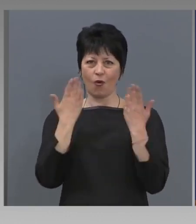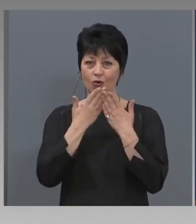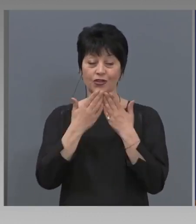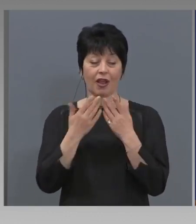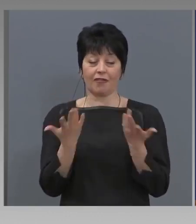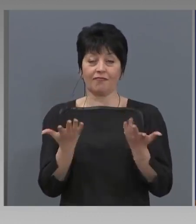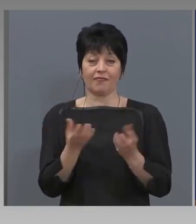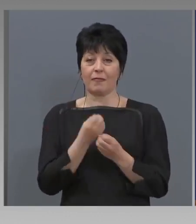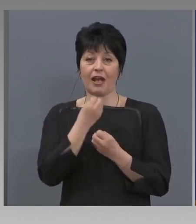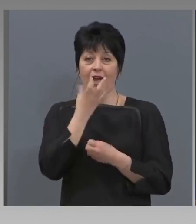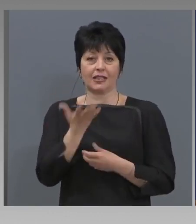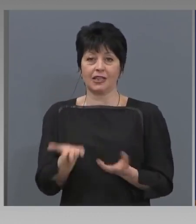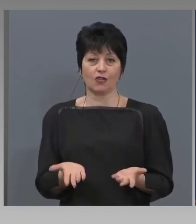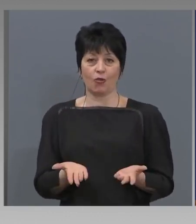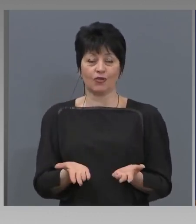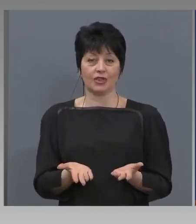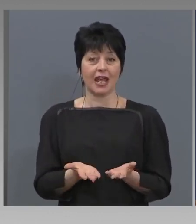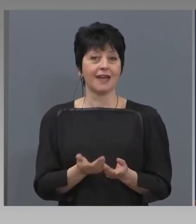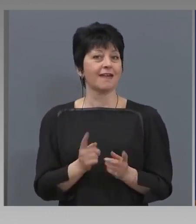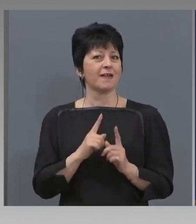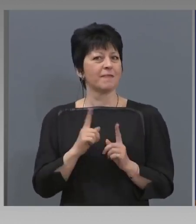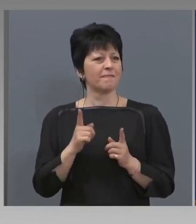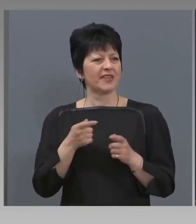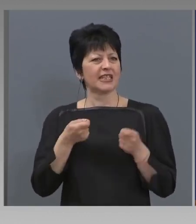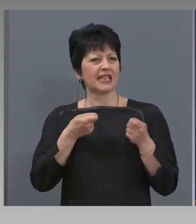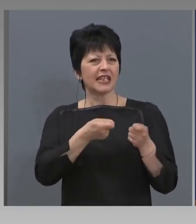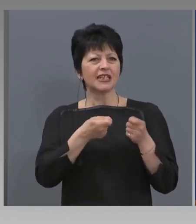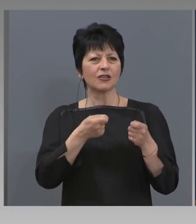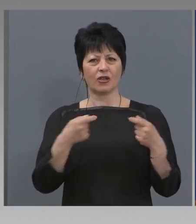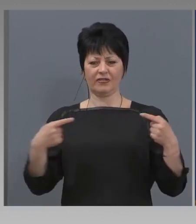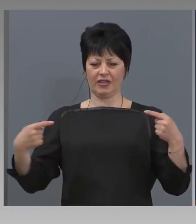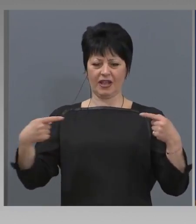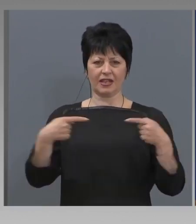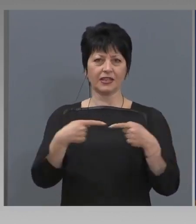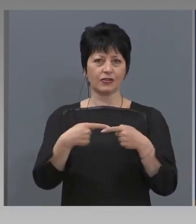че не се настройвате ни срещу други.